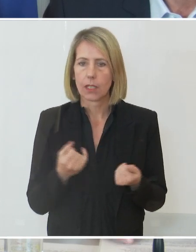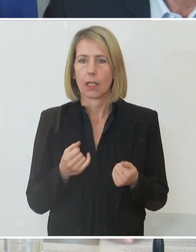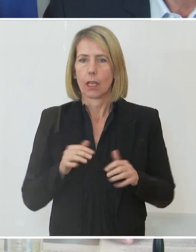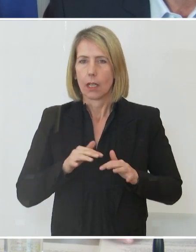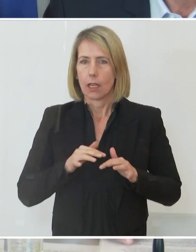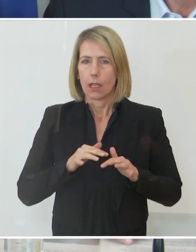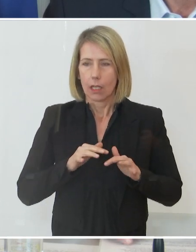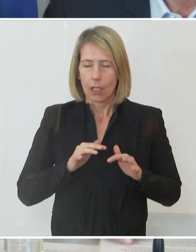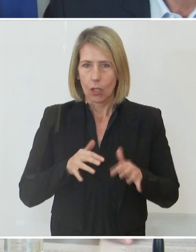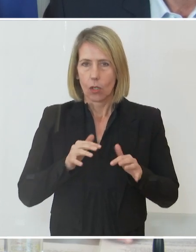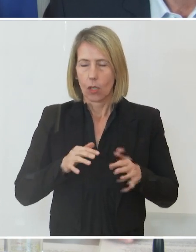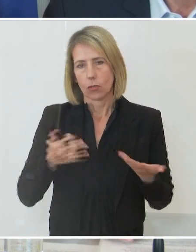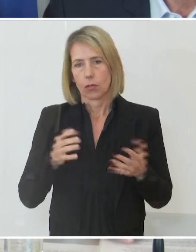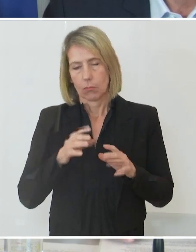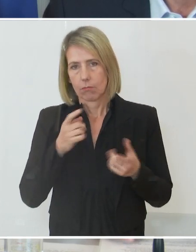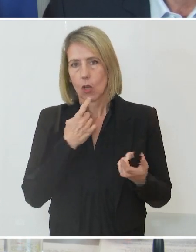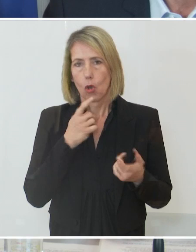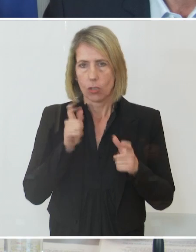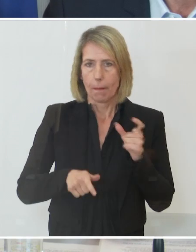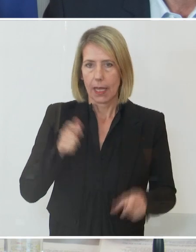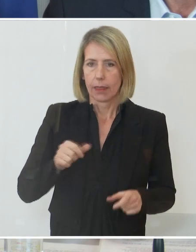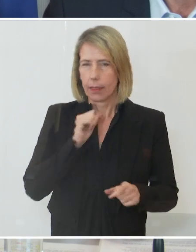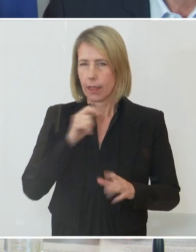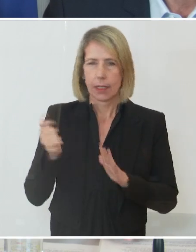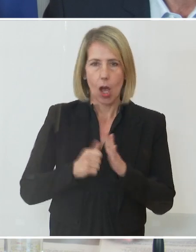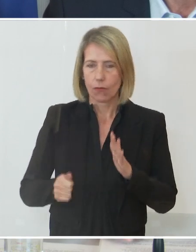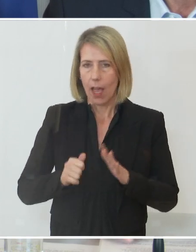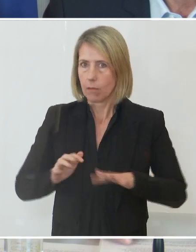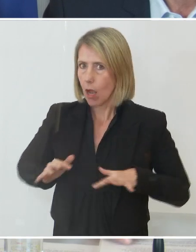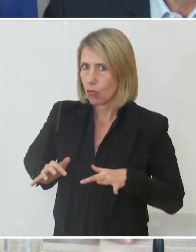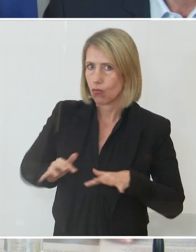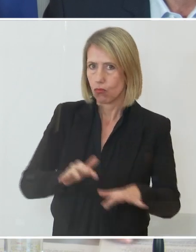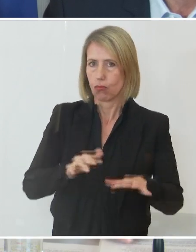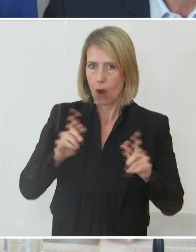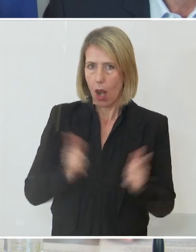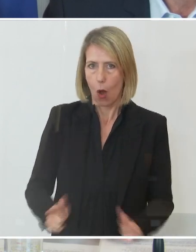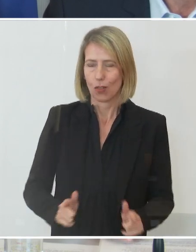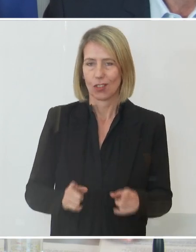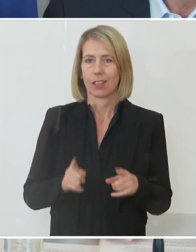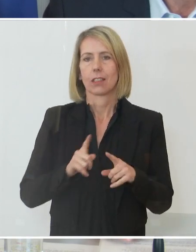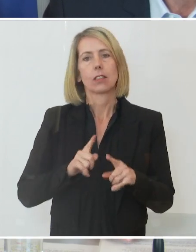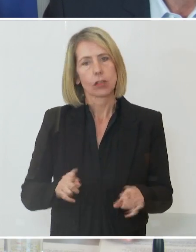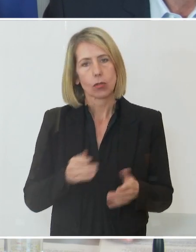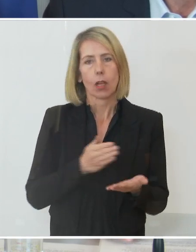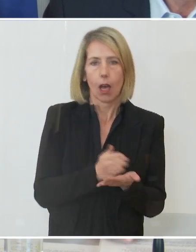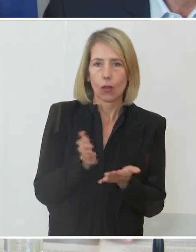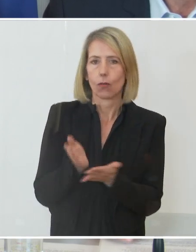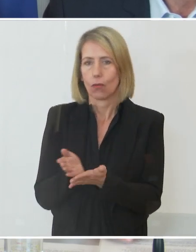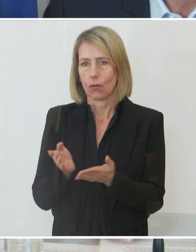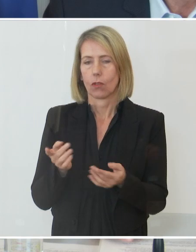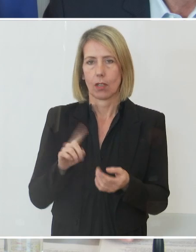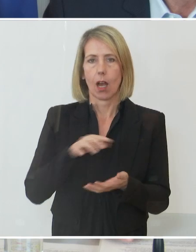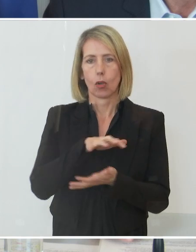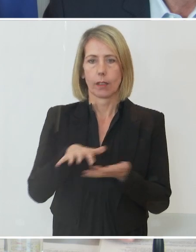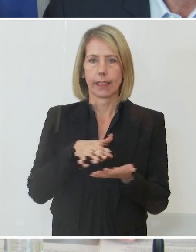Konsumentenströmen und zum anderen aber ein deutliches Signal setzen, dass die Krise nach wie vor